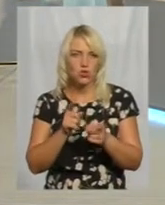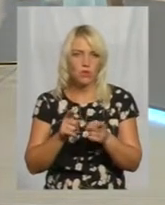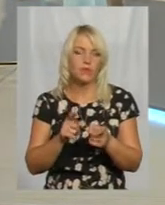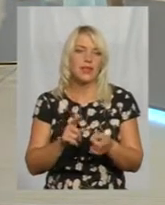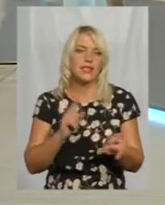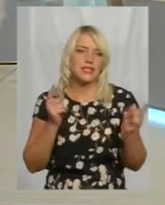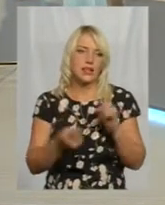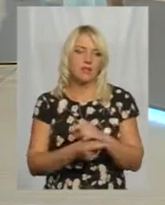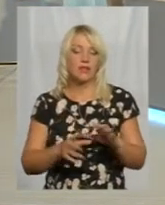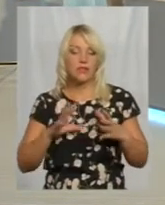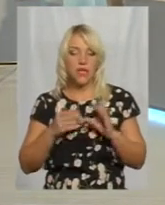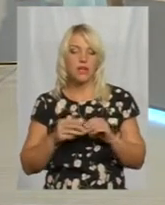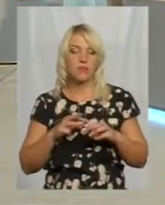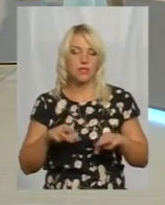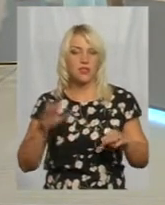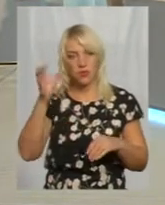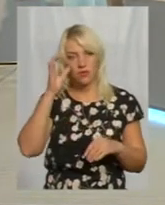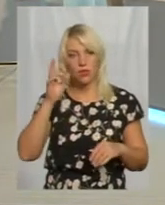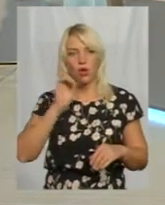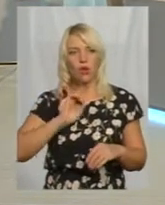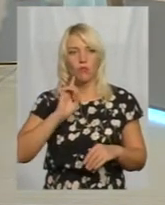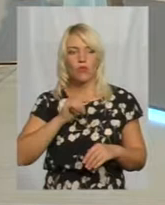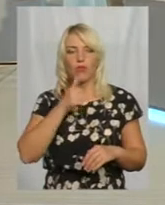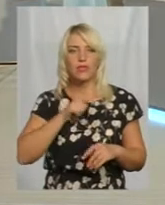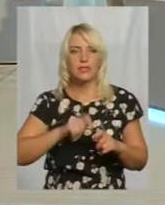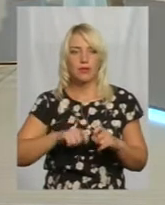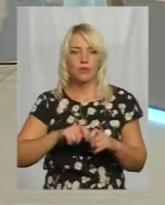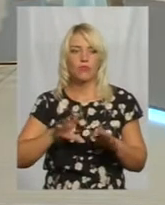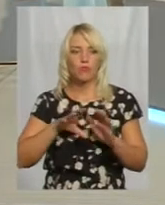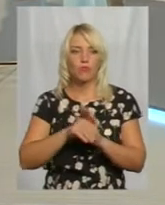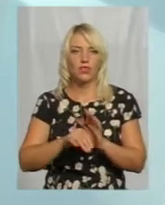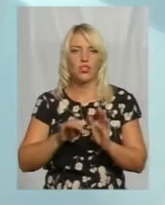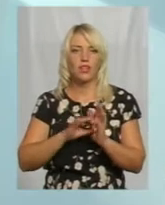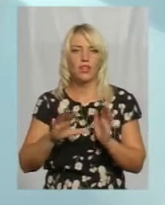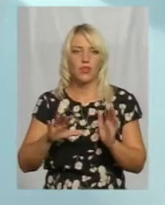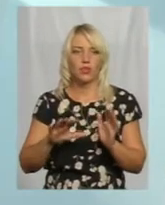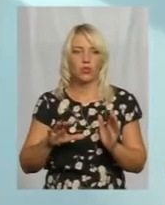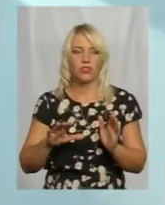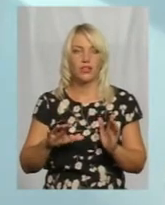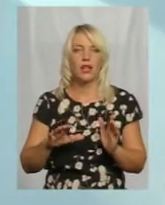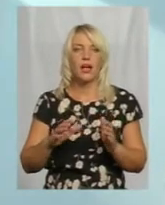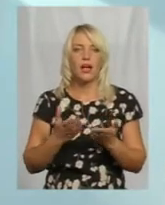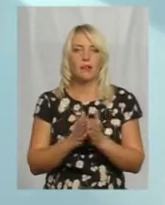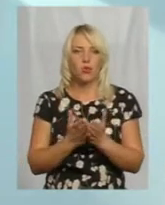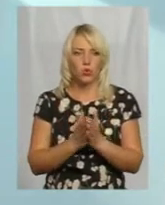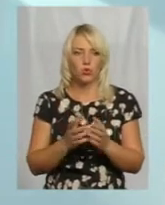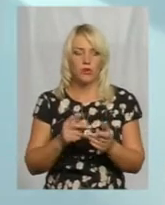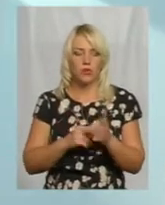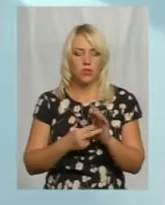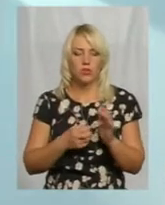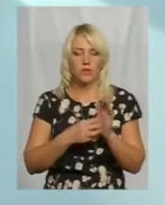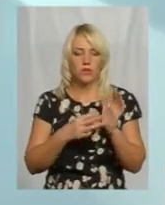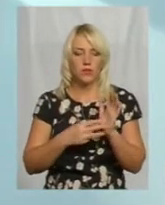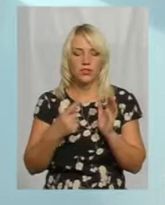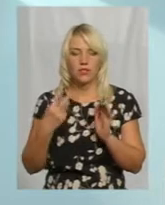Міністерство освіти ставить питання про експеримент провадження електронних підручників. Планується 18-21